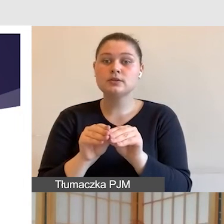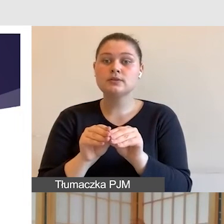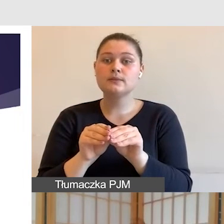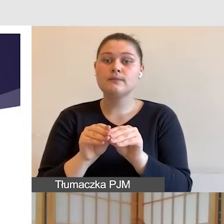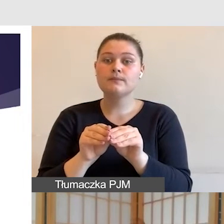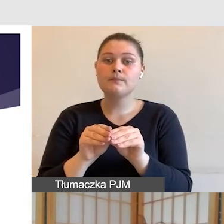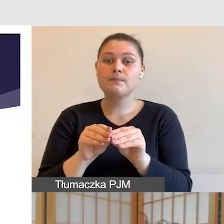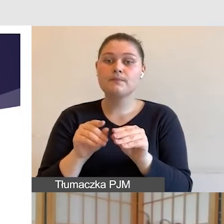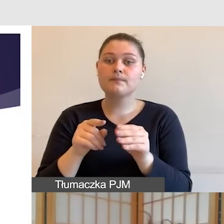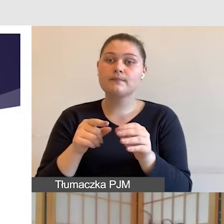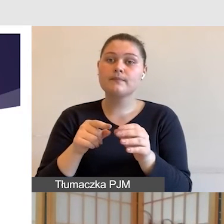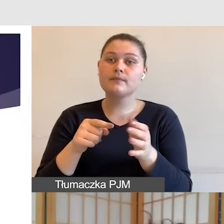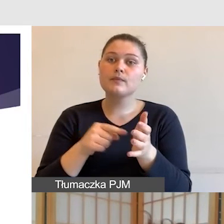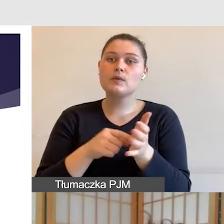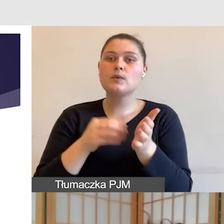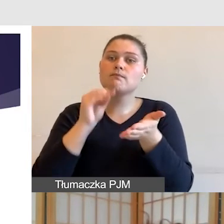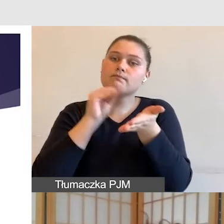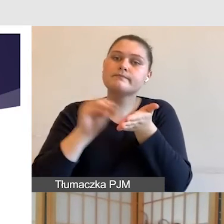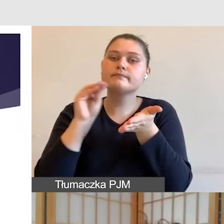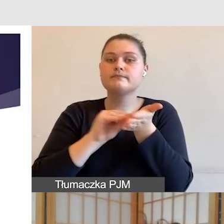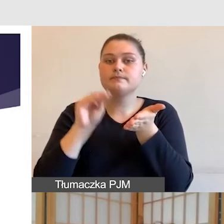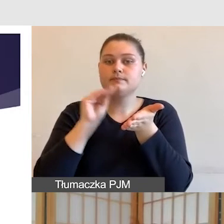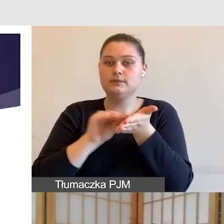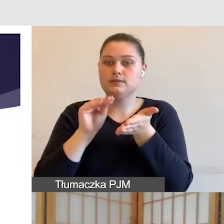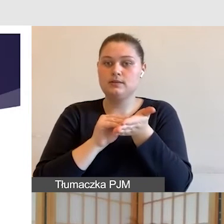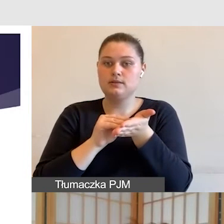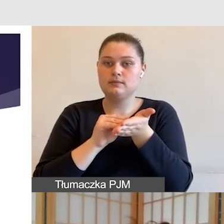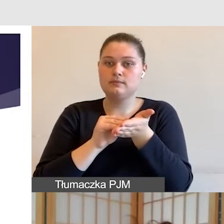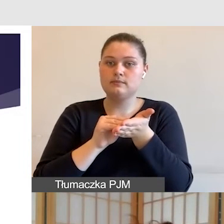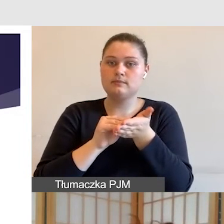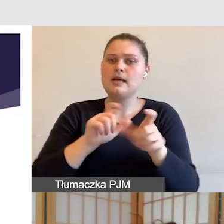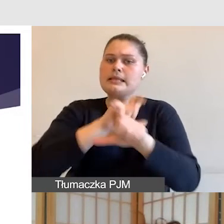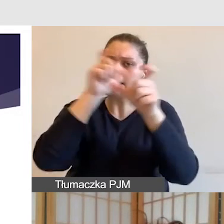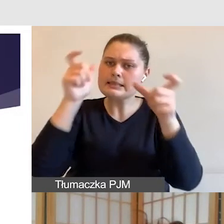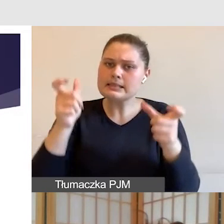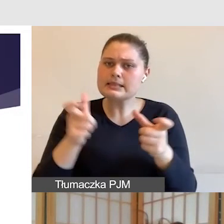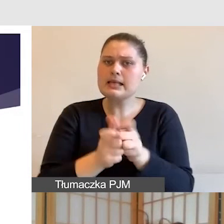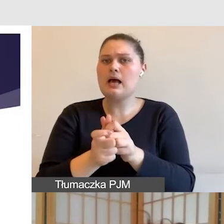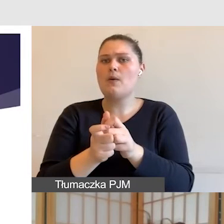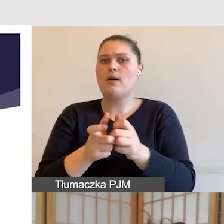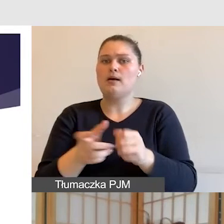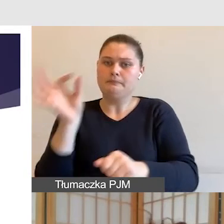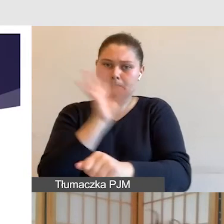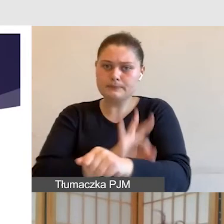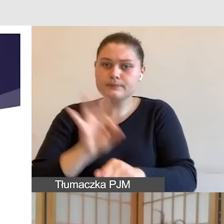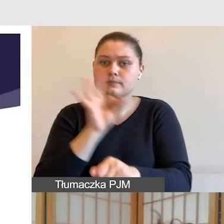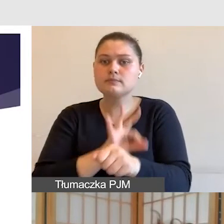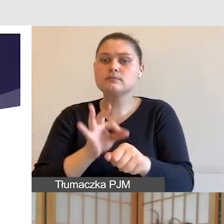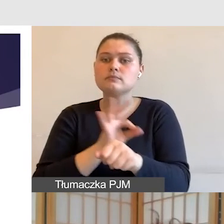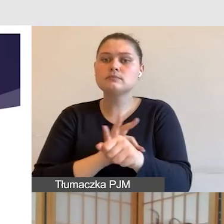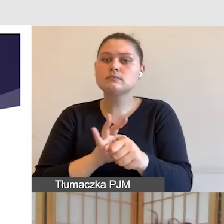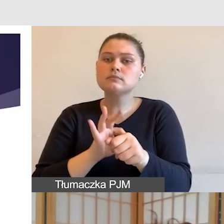jest informacja, iż w całej tej infrastrukturze, o której będę mówiła, często